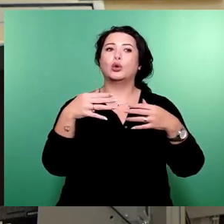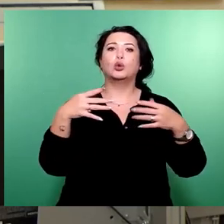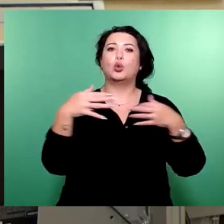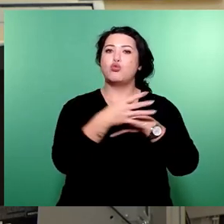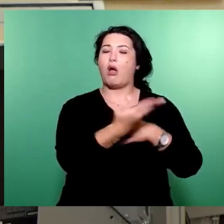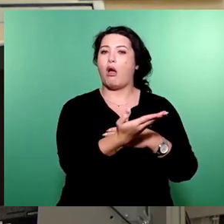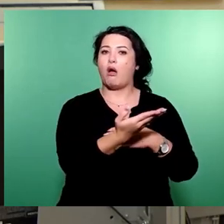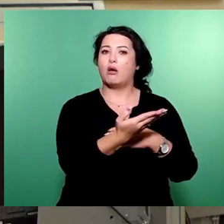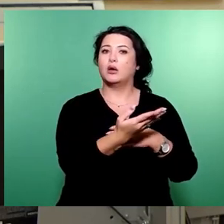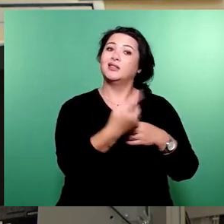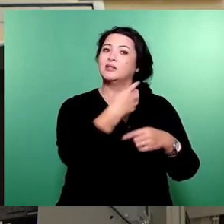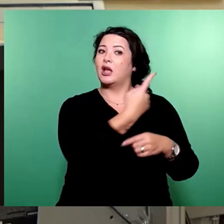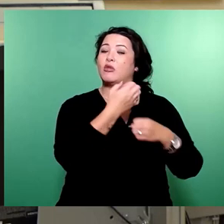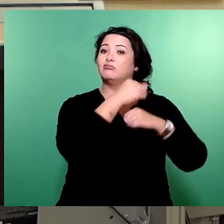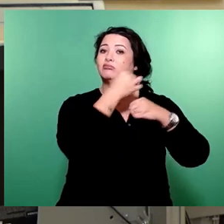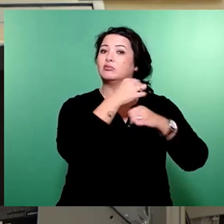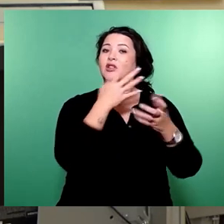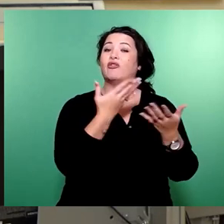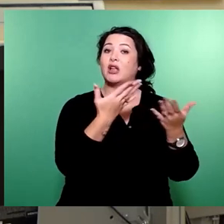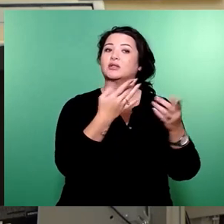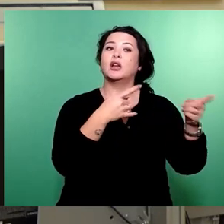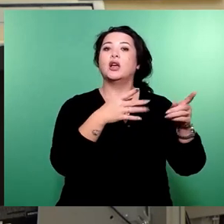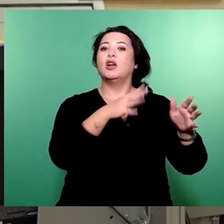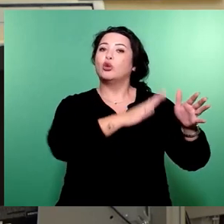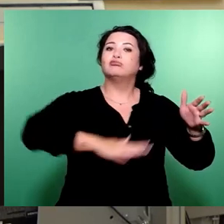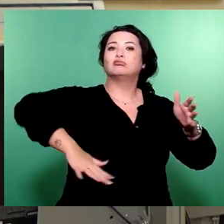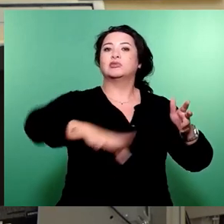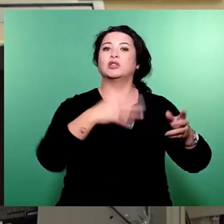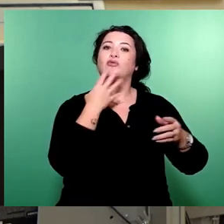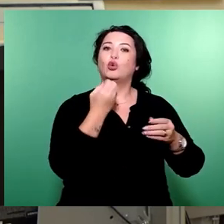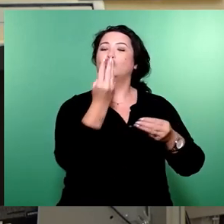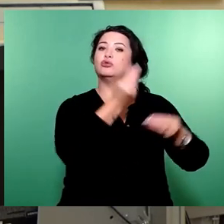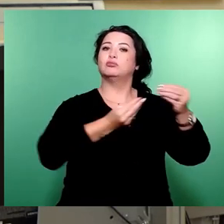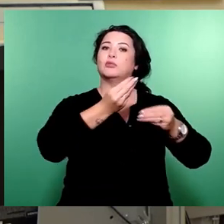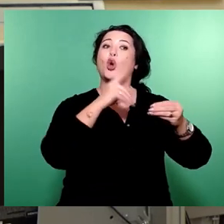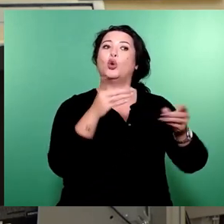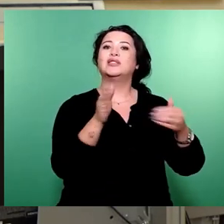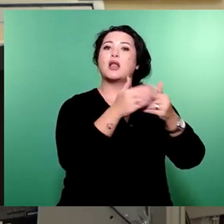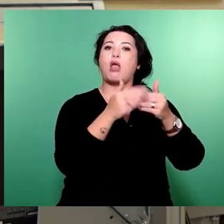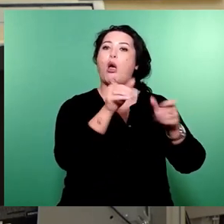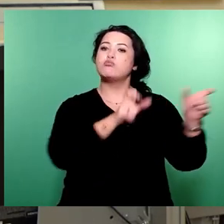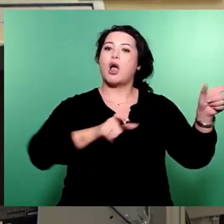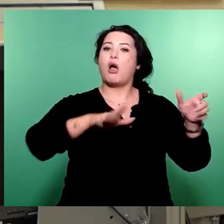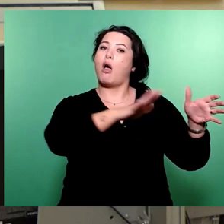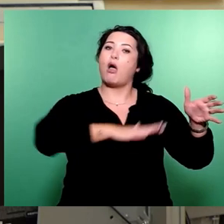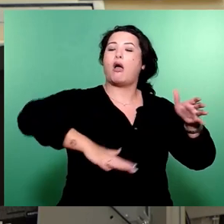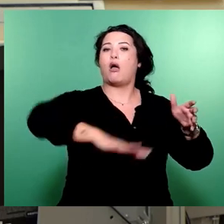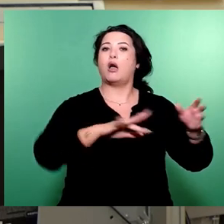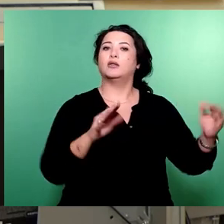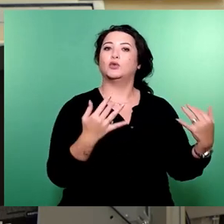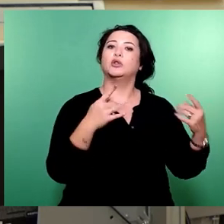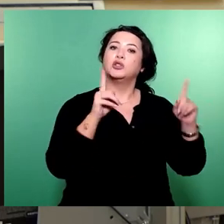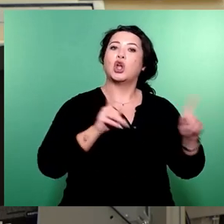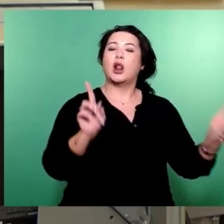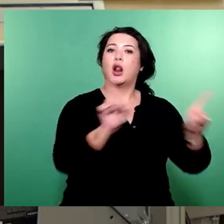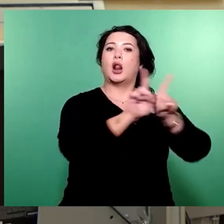Stadtteilgestaltung in die Hand zu nehmen und dort Nachbarschaft miteinander in Kontakt, ins Gespräch zu bringen, ist es ein interkulturelles Projekt für